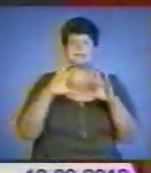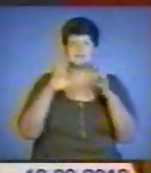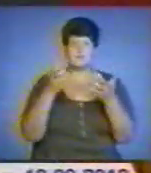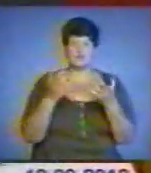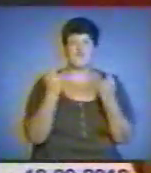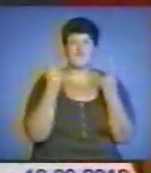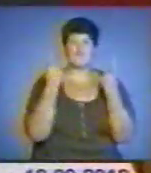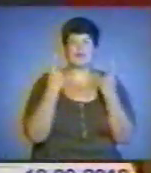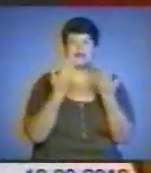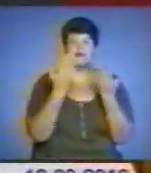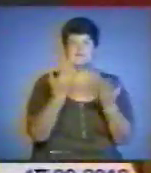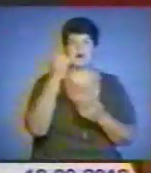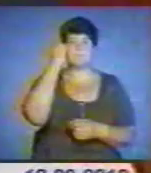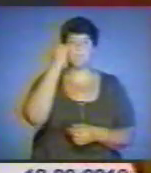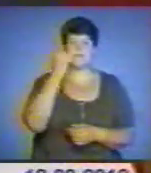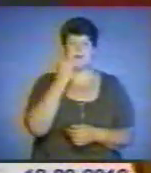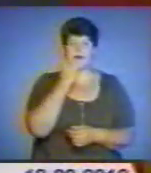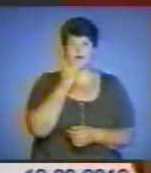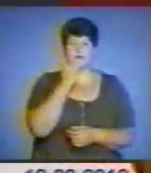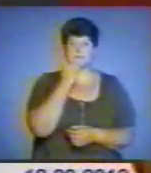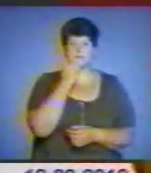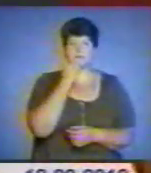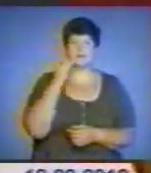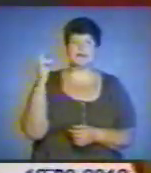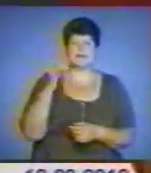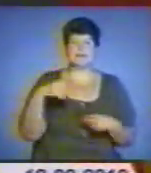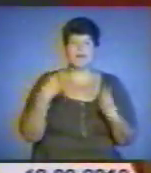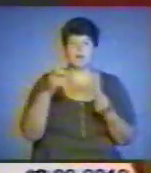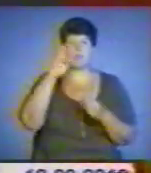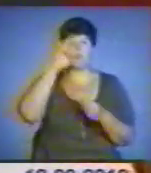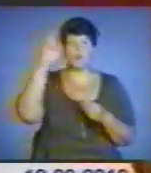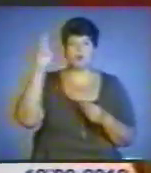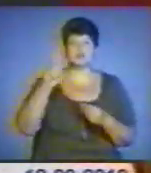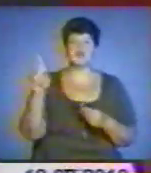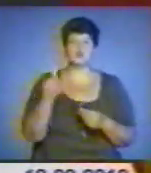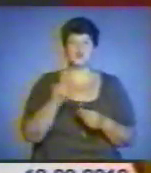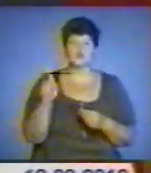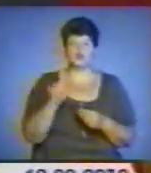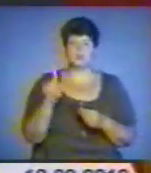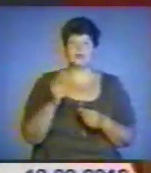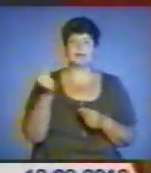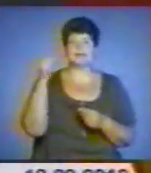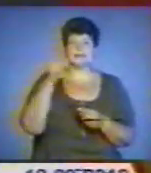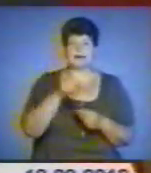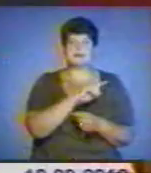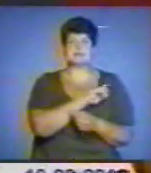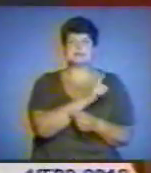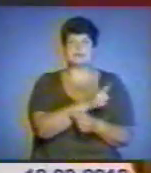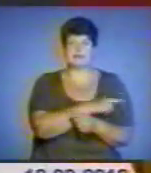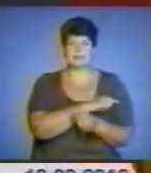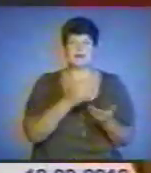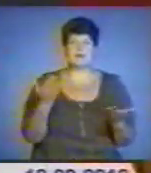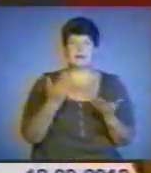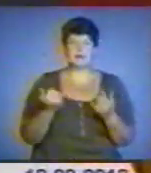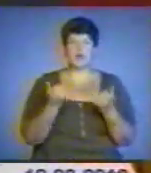і дай Боже, щоб та сила, яка у вас